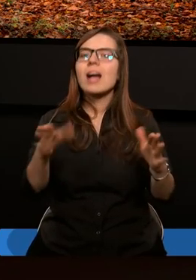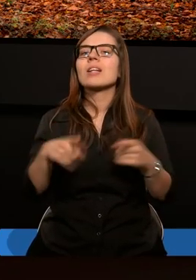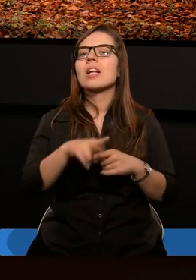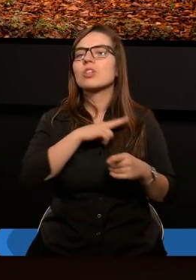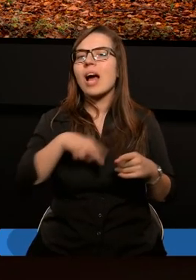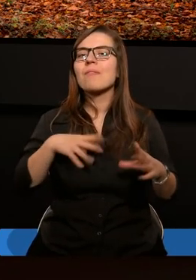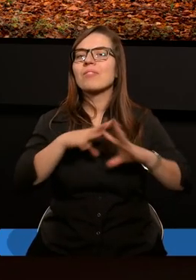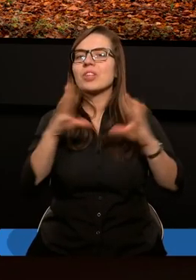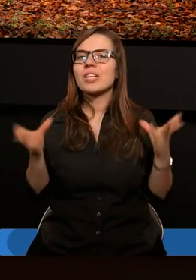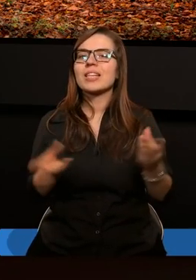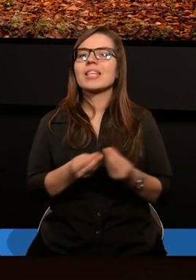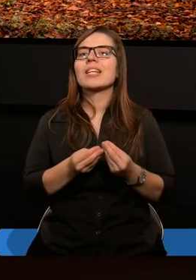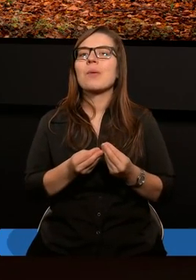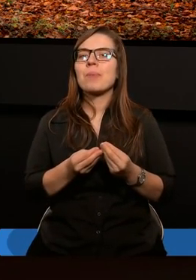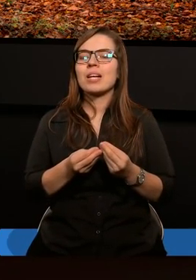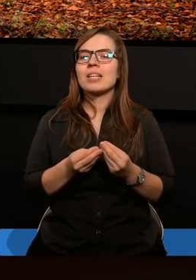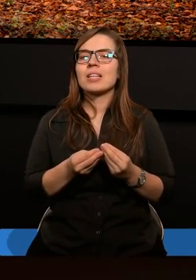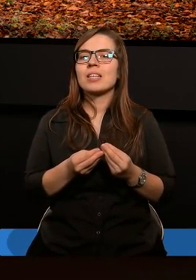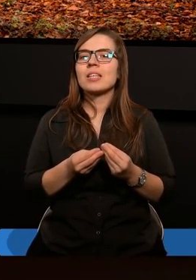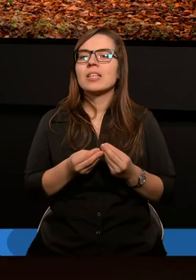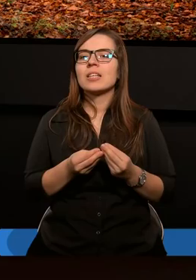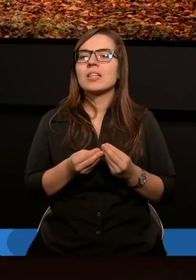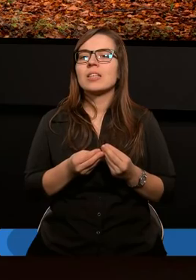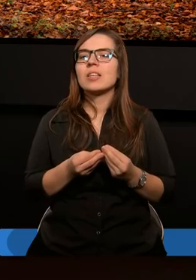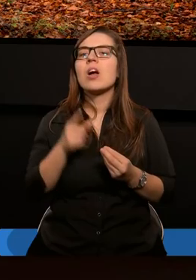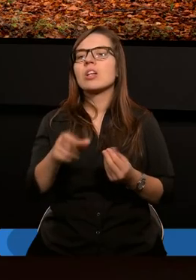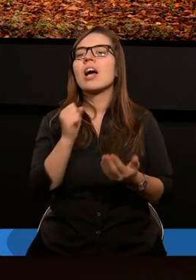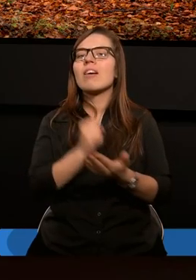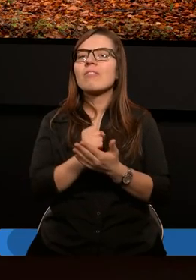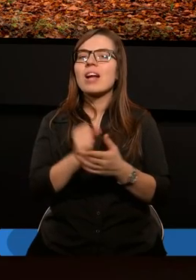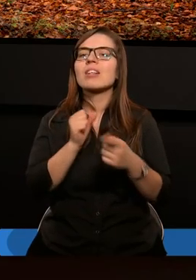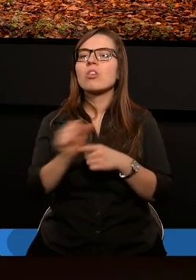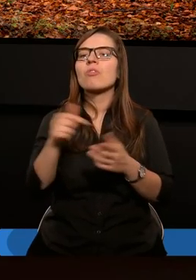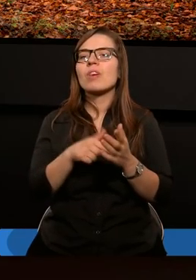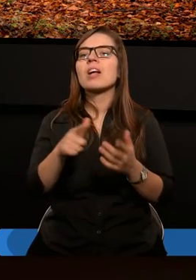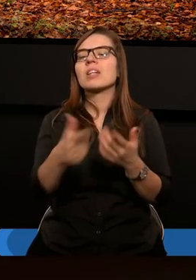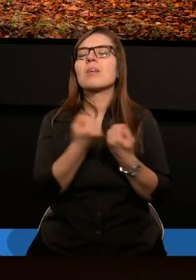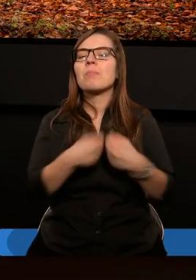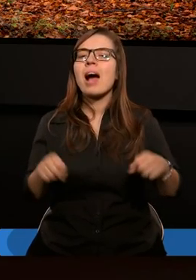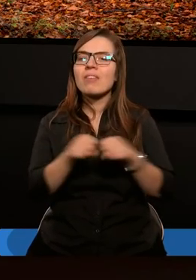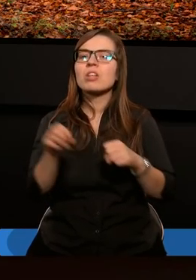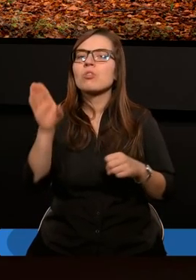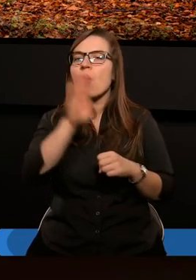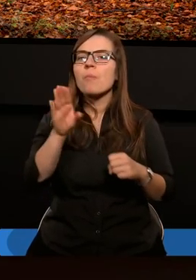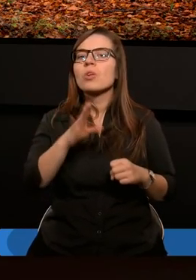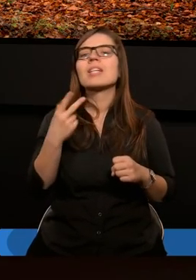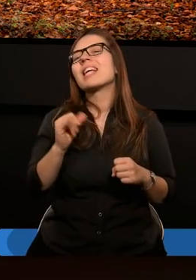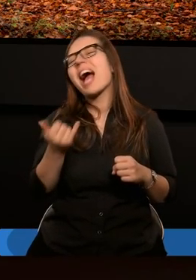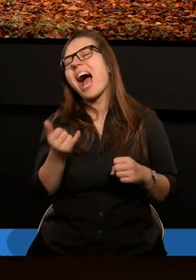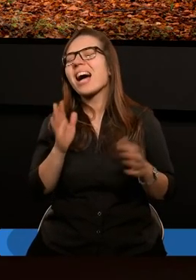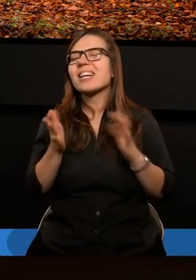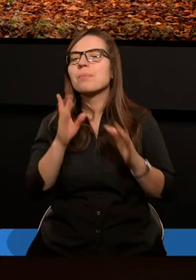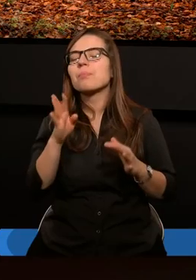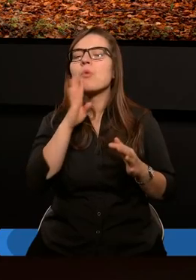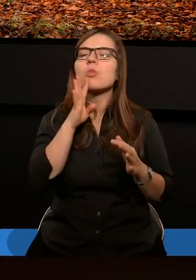też nam wszystkim, że jak istotną kwestią jest właśnie sprawiedliwość Boża. Że jest jakiś taki